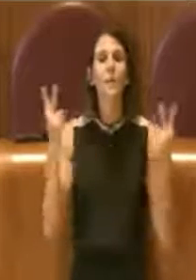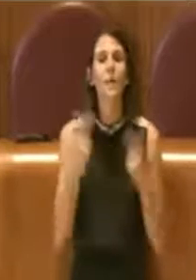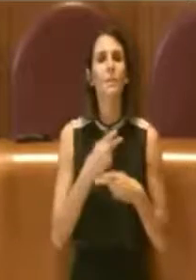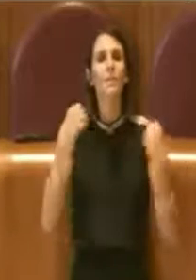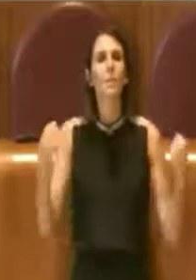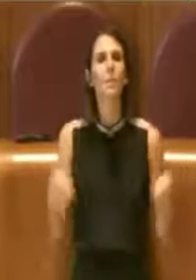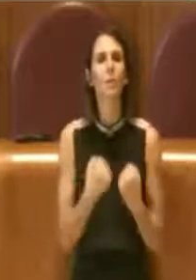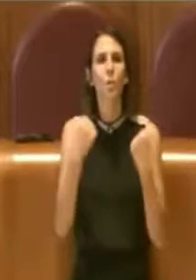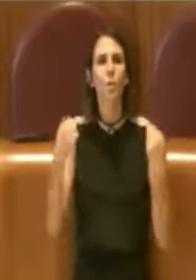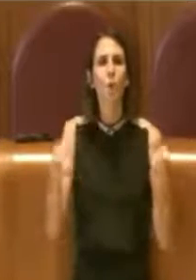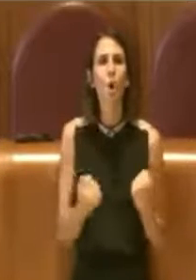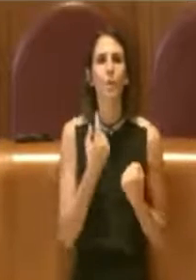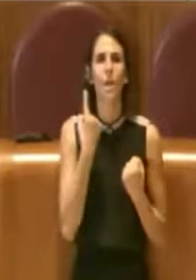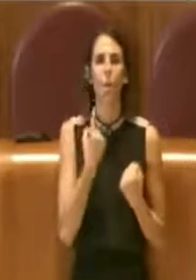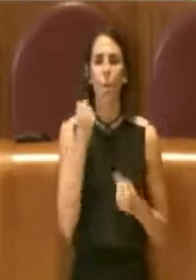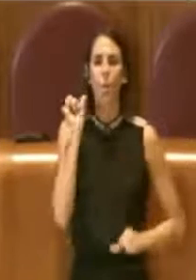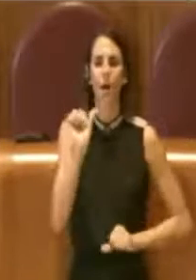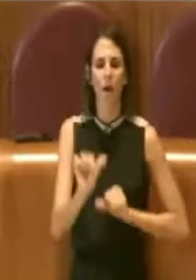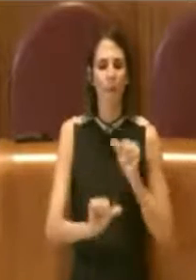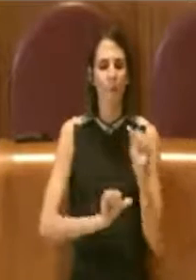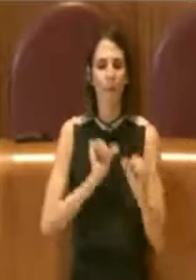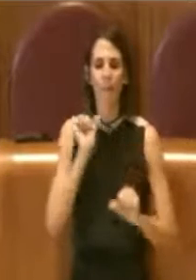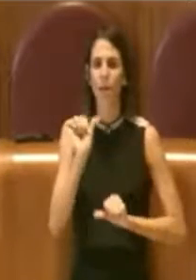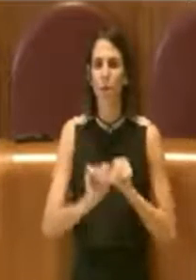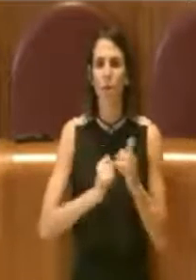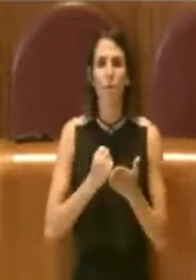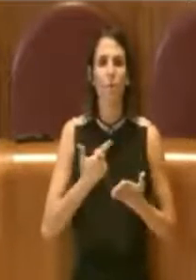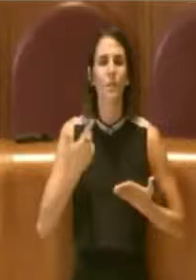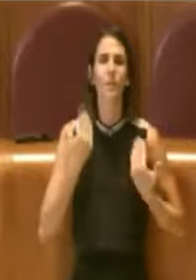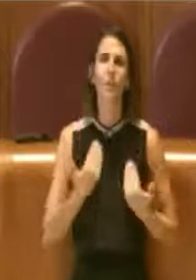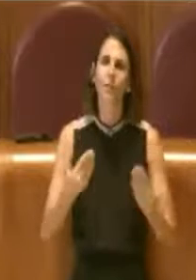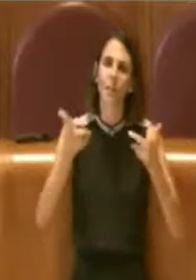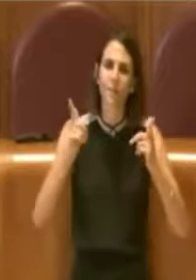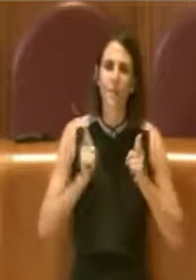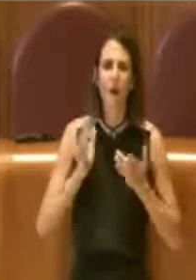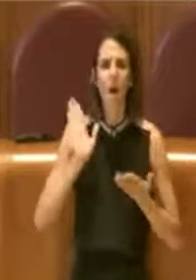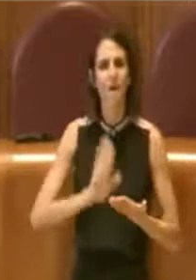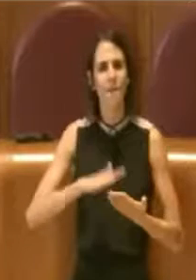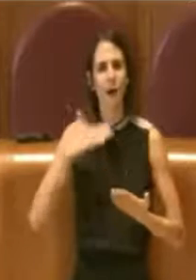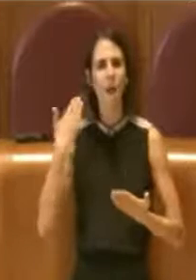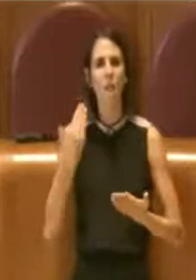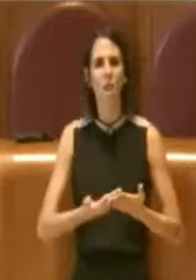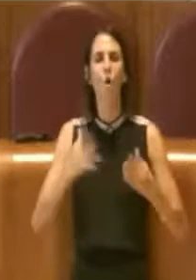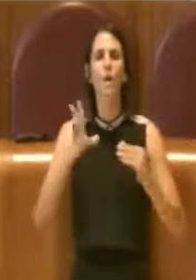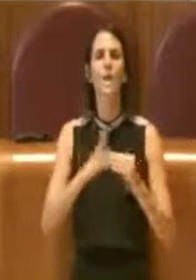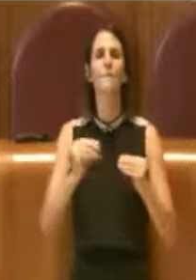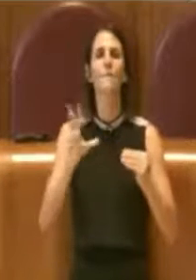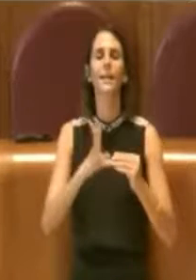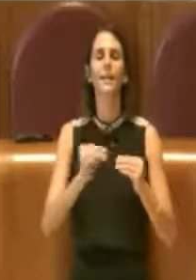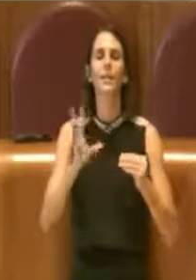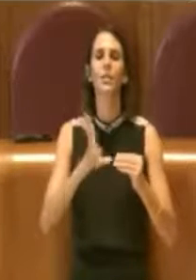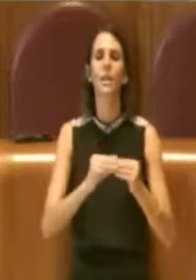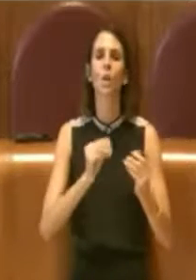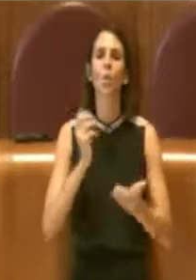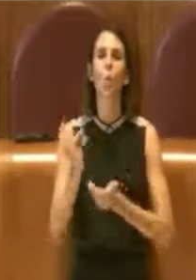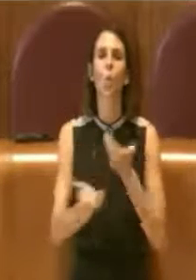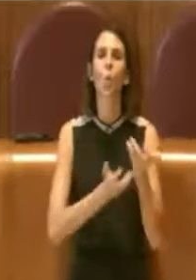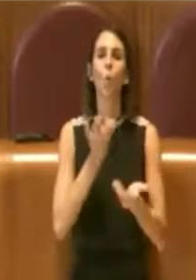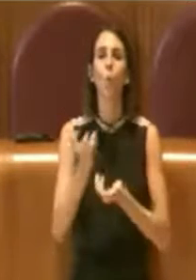cambiamento di prospettiva che porti finalmente alla valorizzazione dell'artigianato culinario e che possa anche